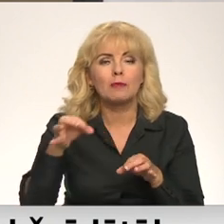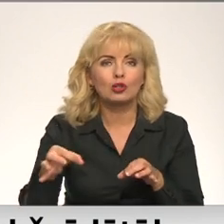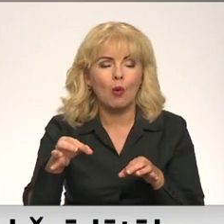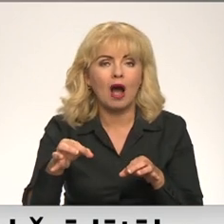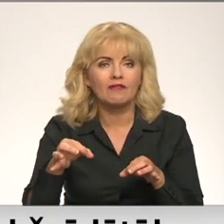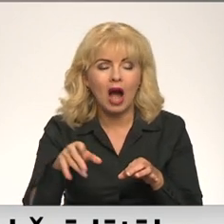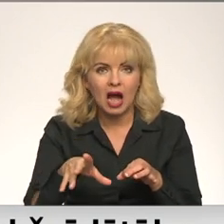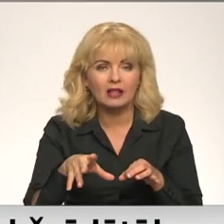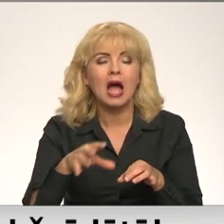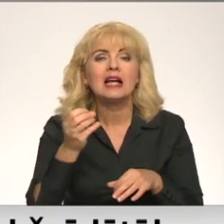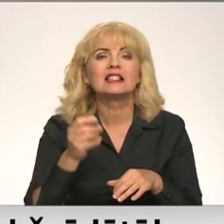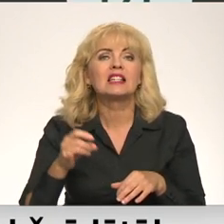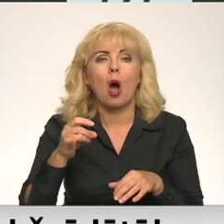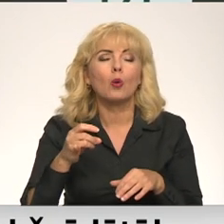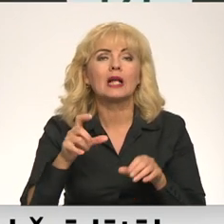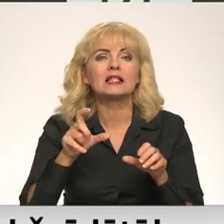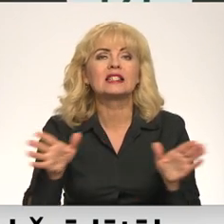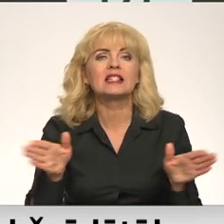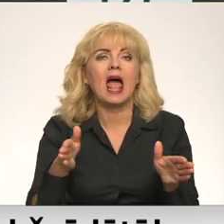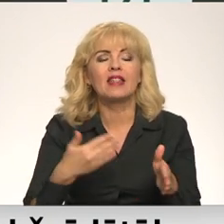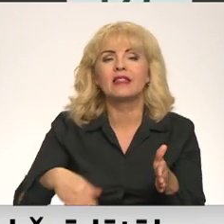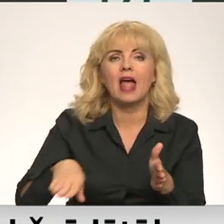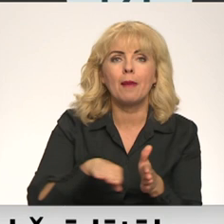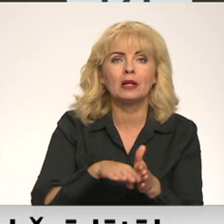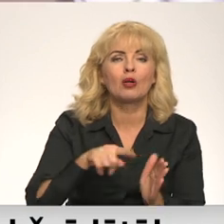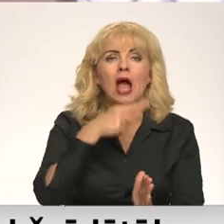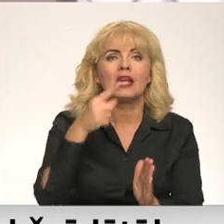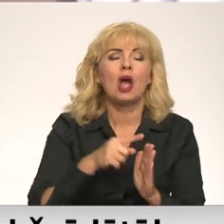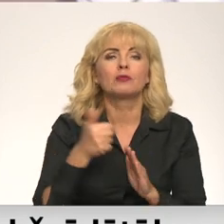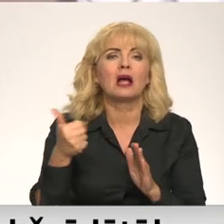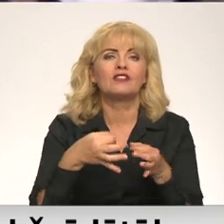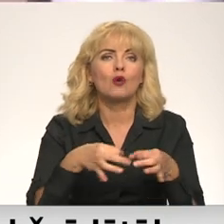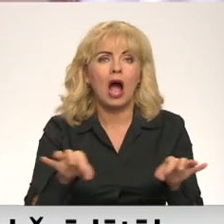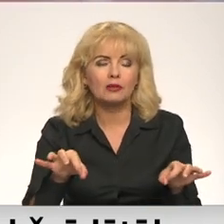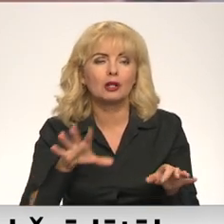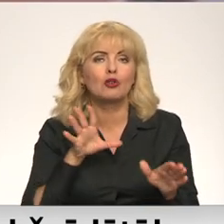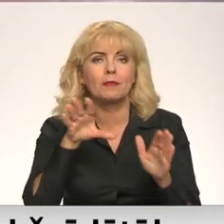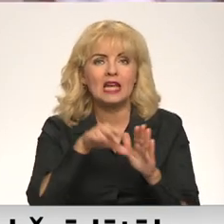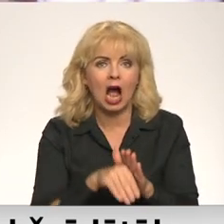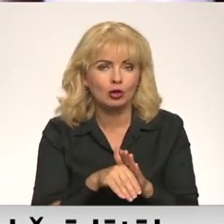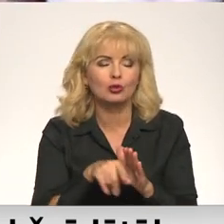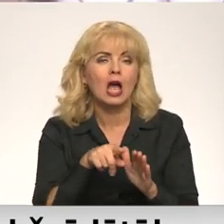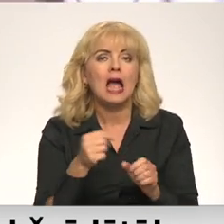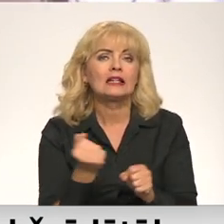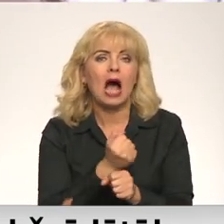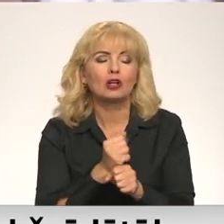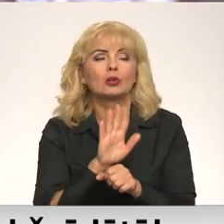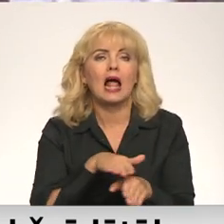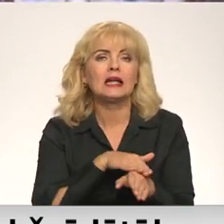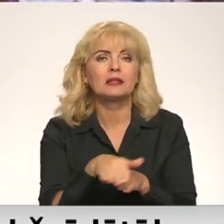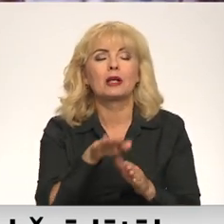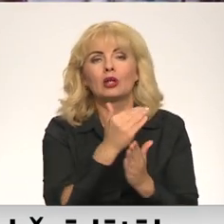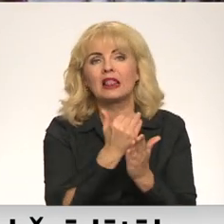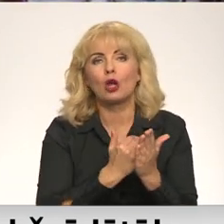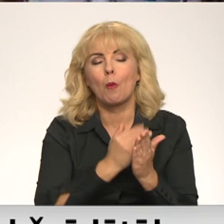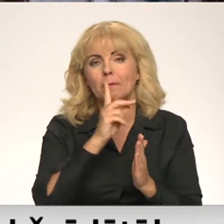sākuma. Lai gan Caunas kungs sēdē nepiedalījās, jautājums par viņa atbrīvošanu tik iekļauts. Tas suddarīts, lai izpildītu likuma